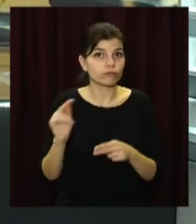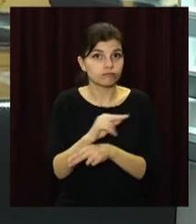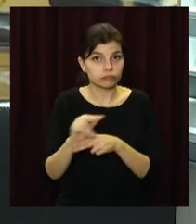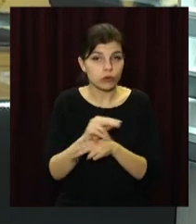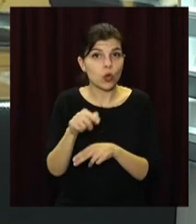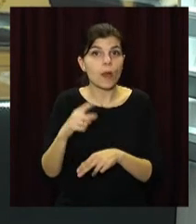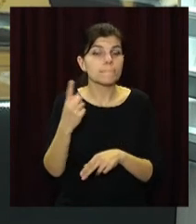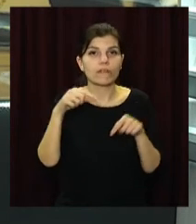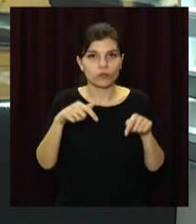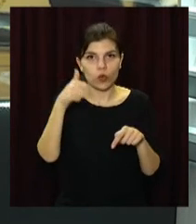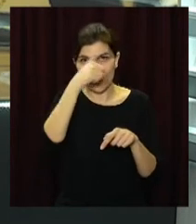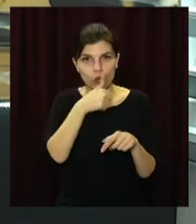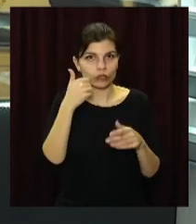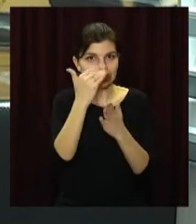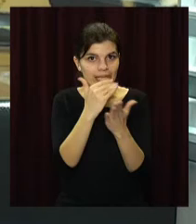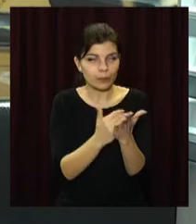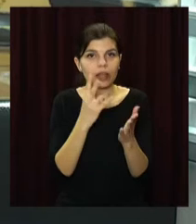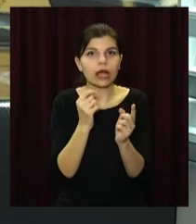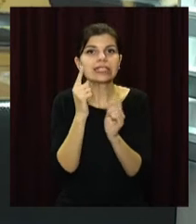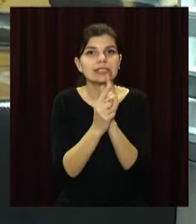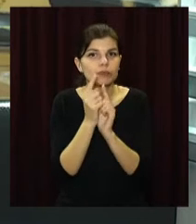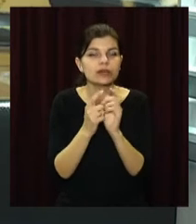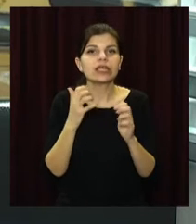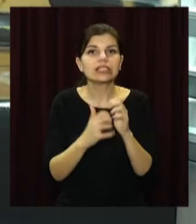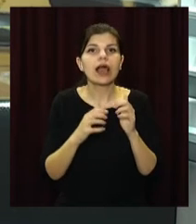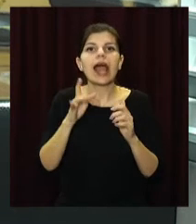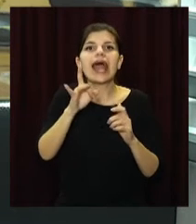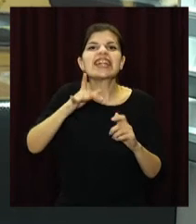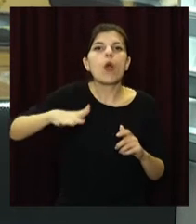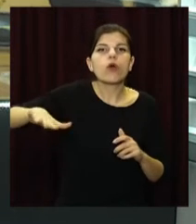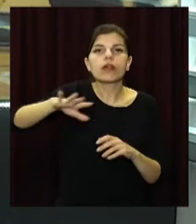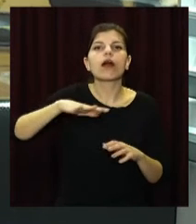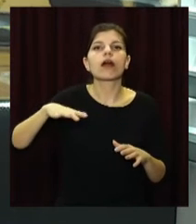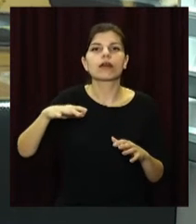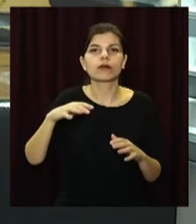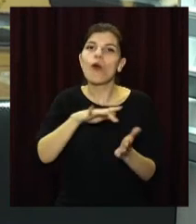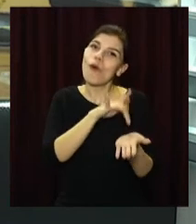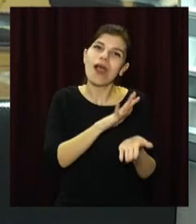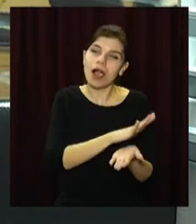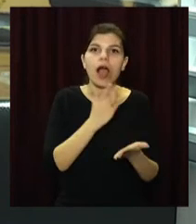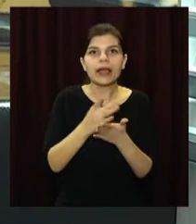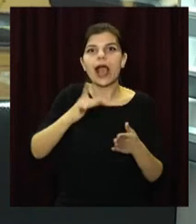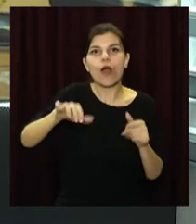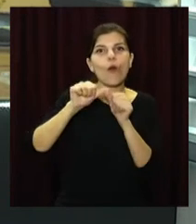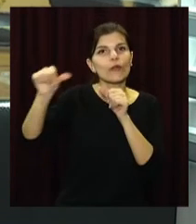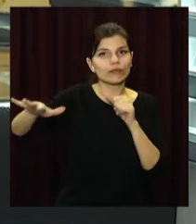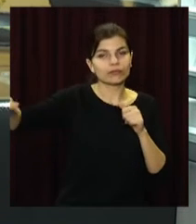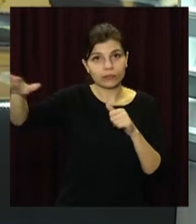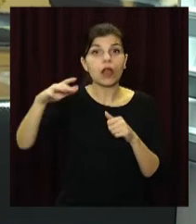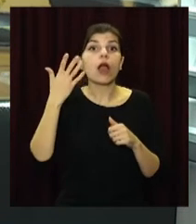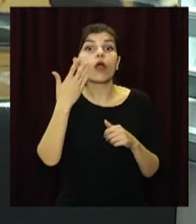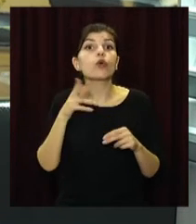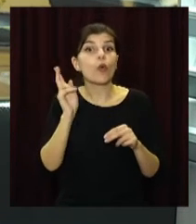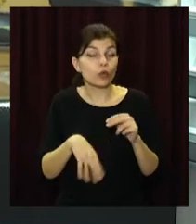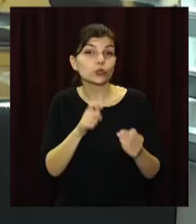Вона перша у цьогорічному списку на реконструкцію серед регіональних шляхів Дніпропетровщини. Коли планують завершити роботи, розкажуть